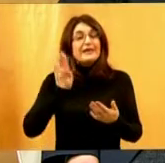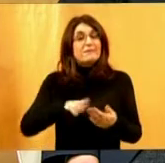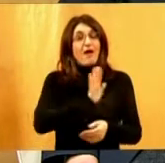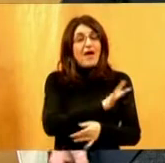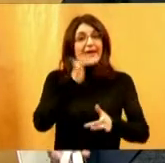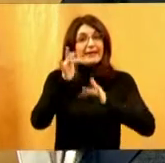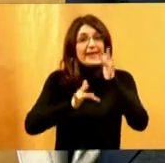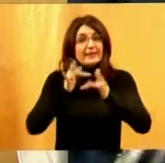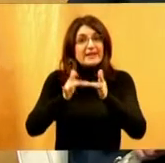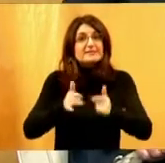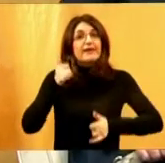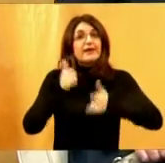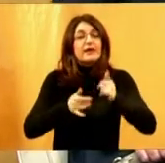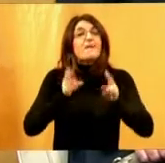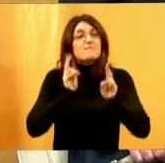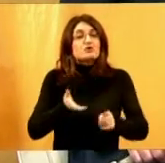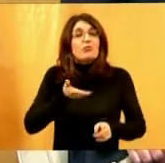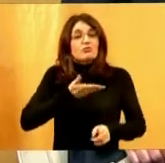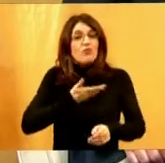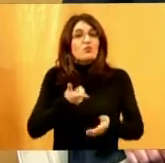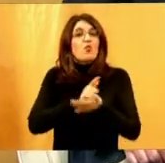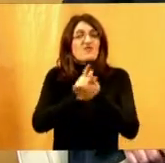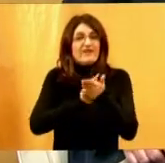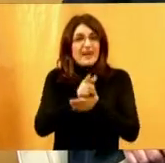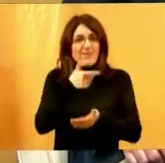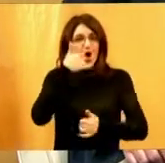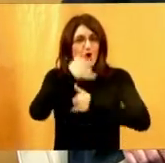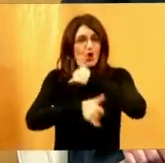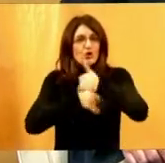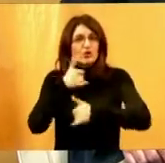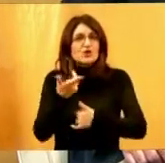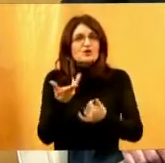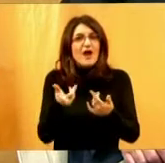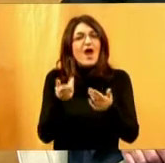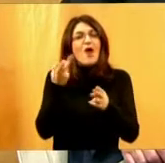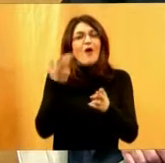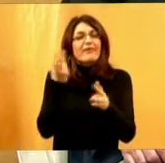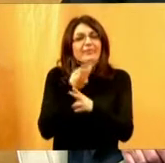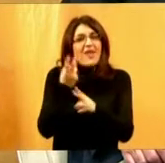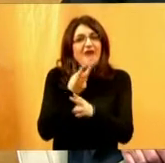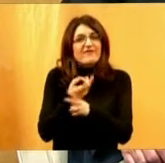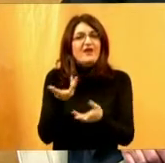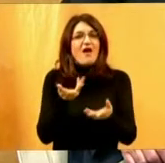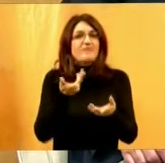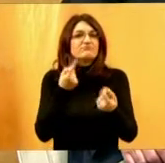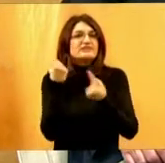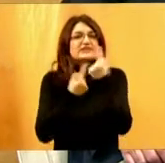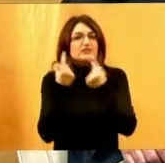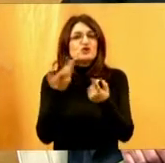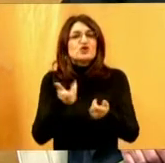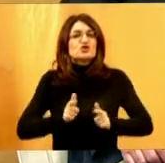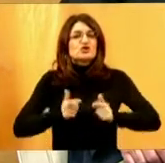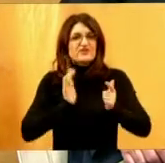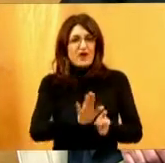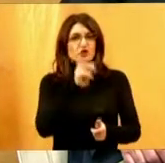ali i može ih steći u tijeku tih godinu dana privikavanja na sve okolnosti u kojima živi